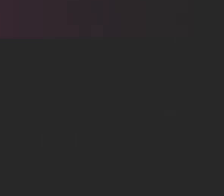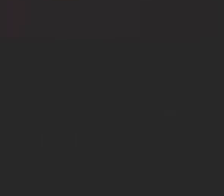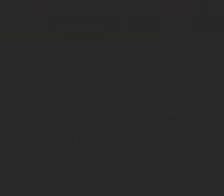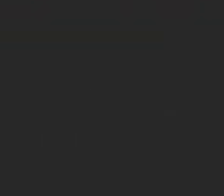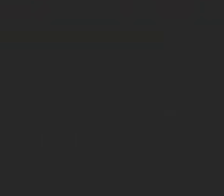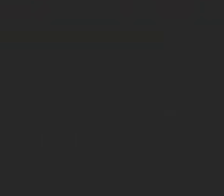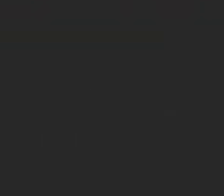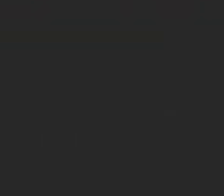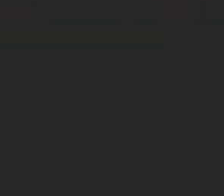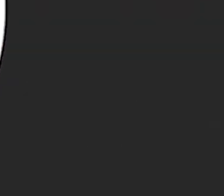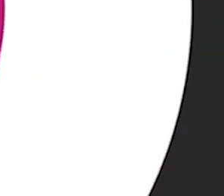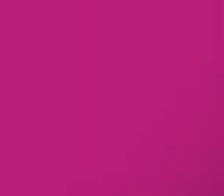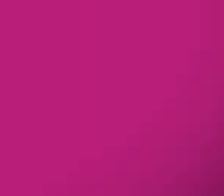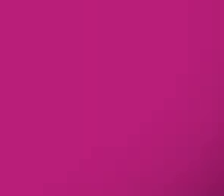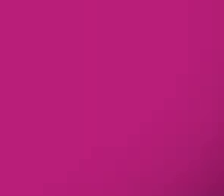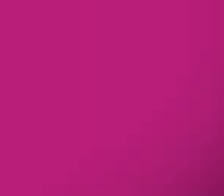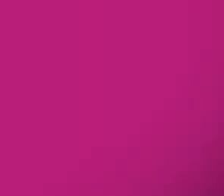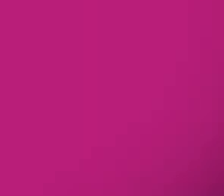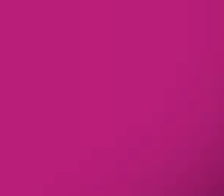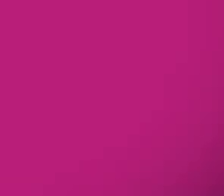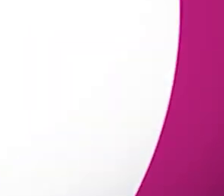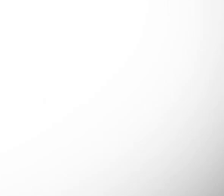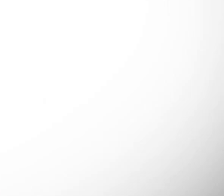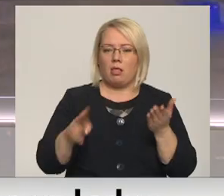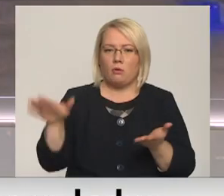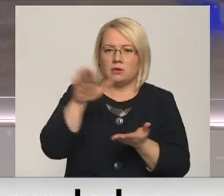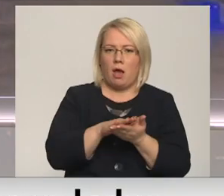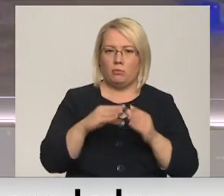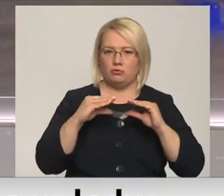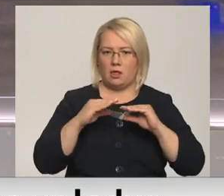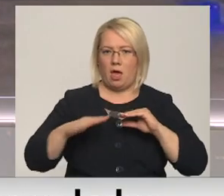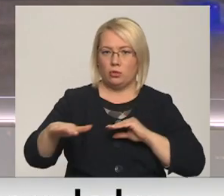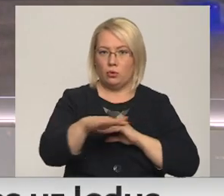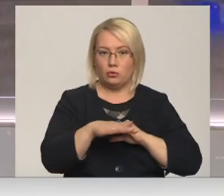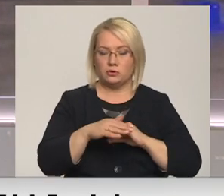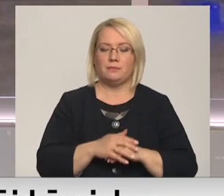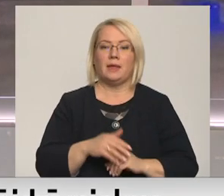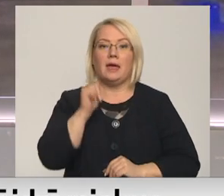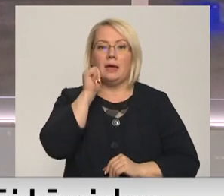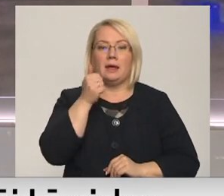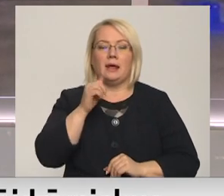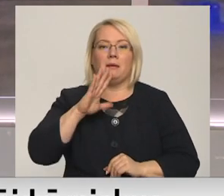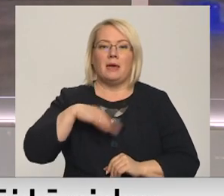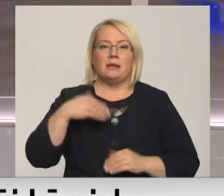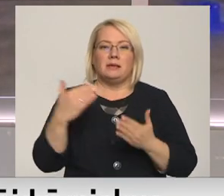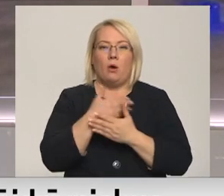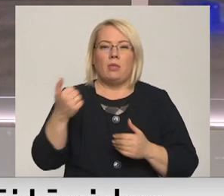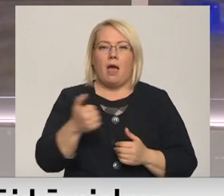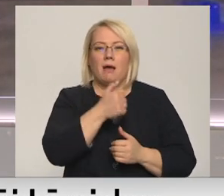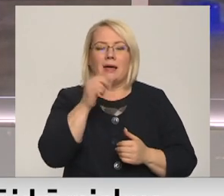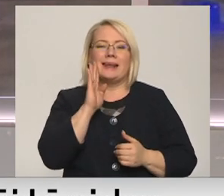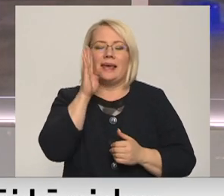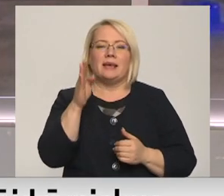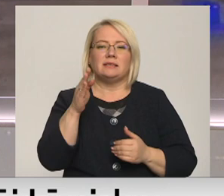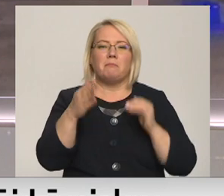Re! Viss ēters ir te! Rīts pēc jaunā gadā patversmēs pārasta sākas ar